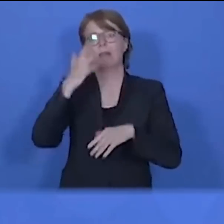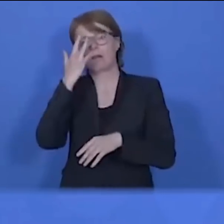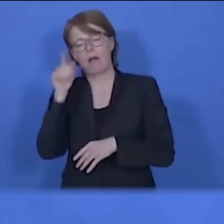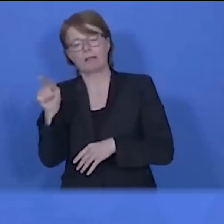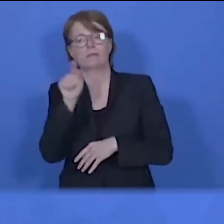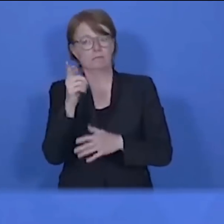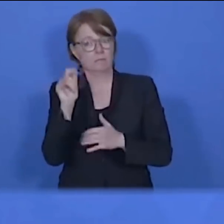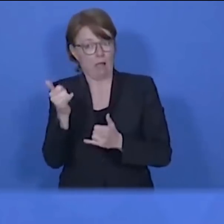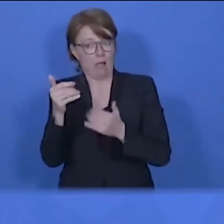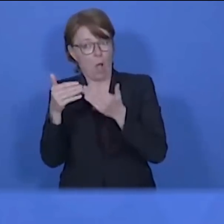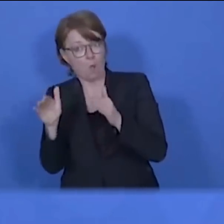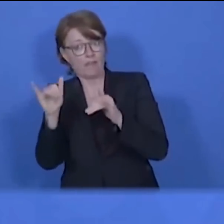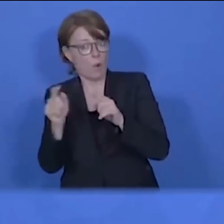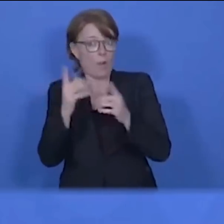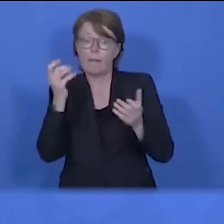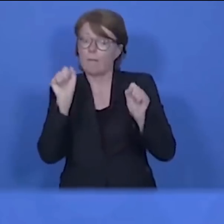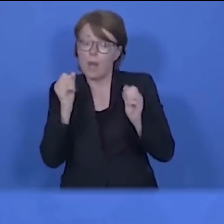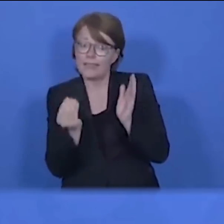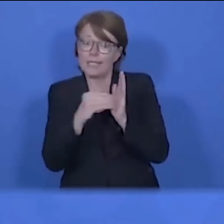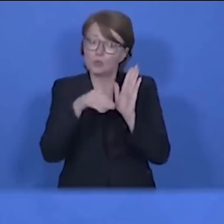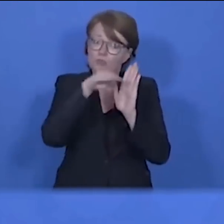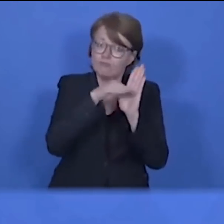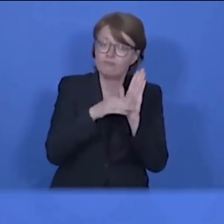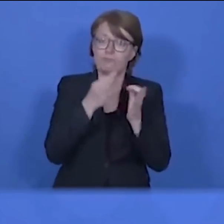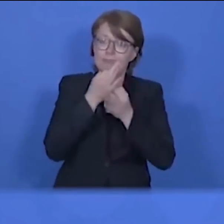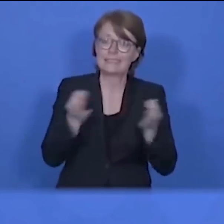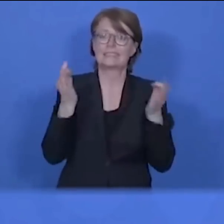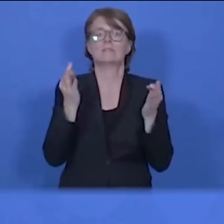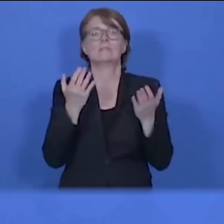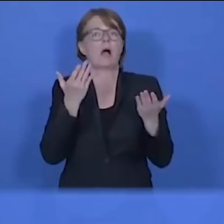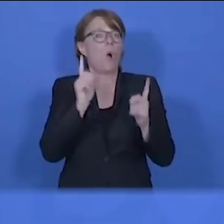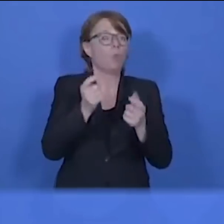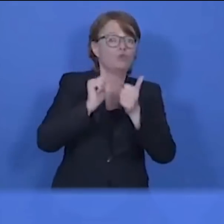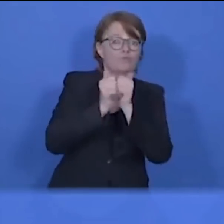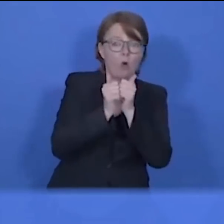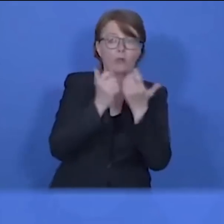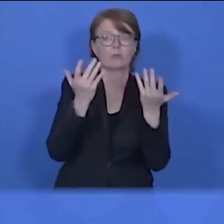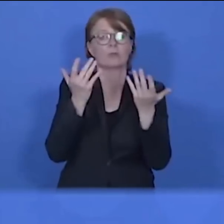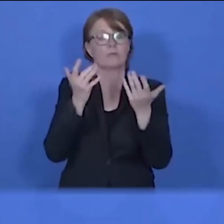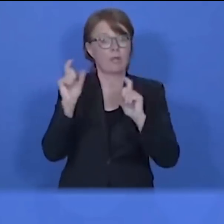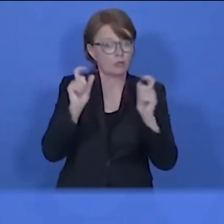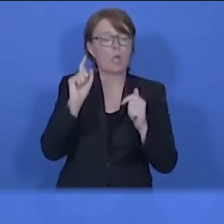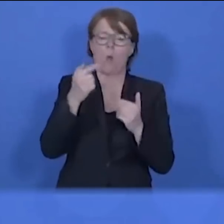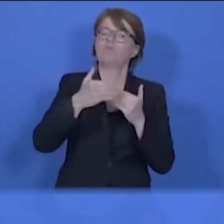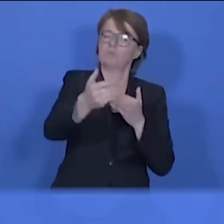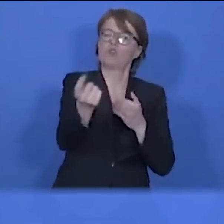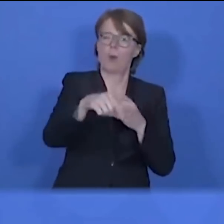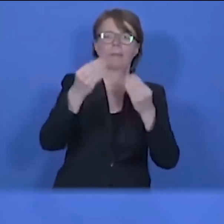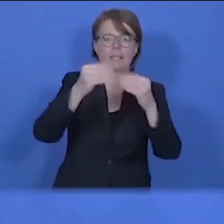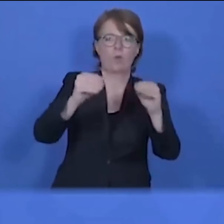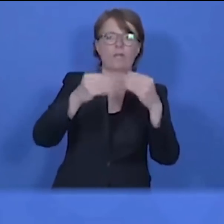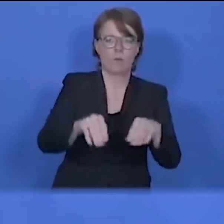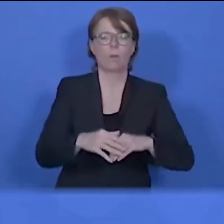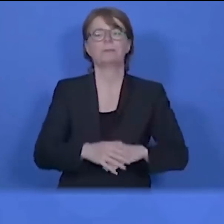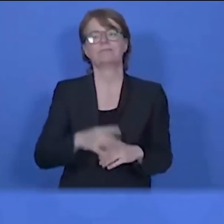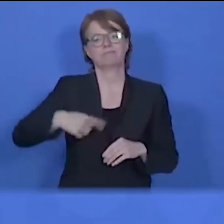wieder möglich sind und auch unter gegebenen Bedingungen natürlich bestimmte sportliche Betätigungen. Und